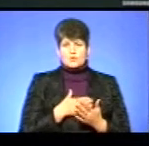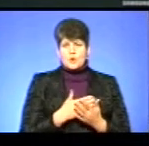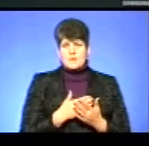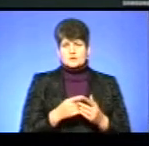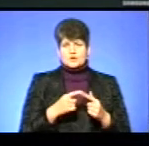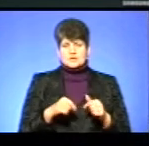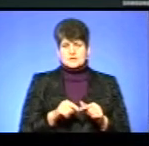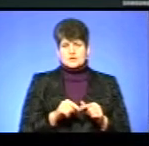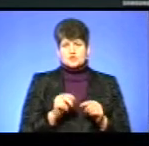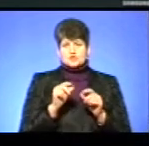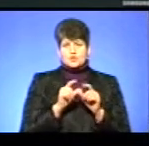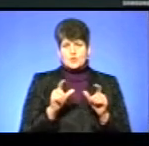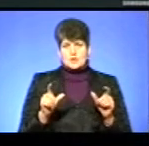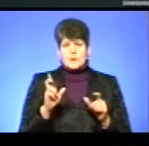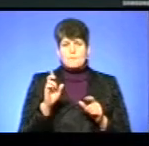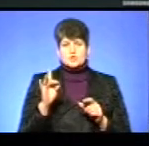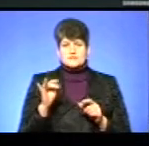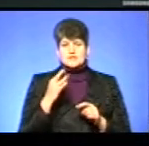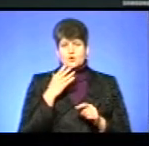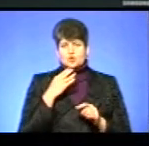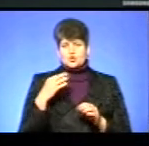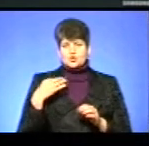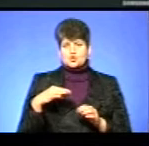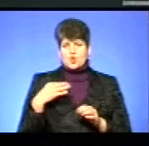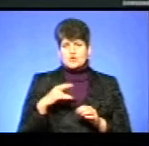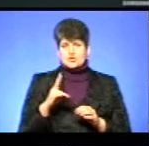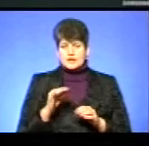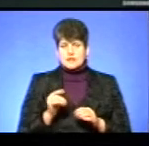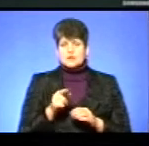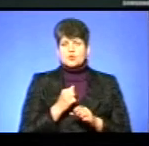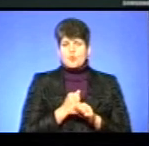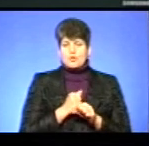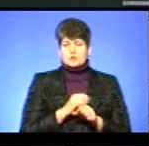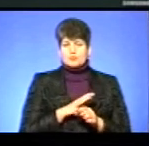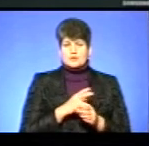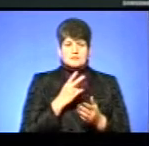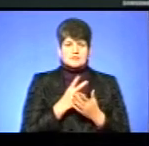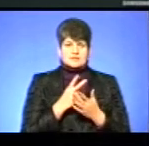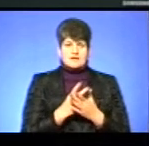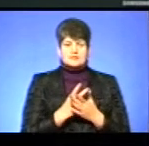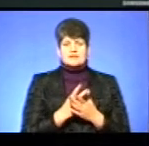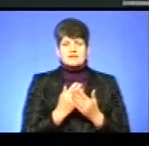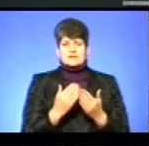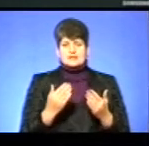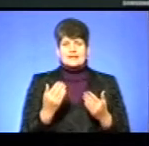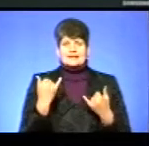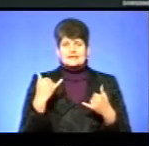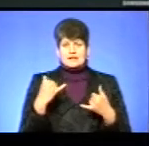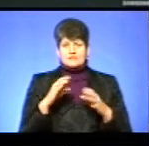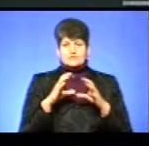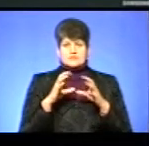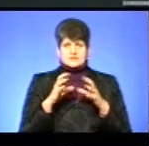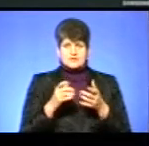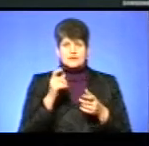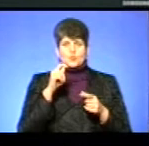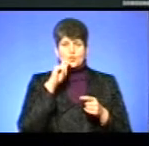«Школа борщівської народної сорочки». Її роботи були представлені на виставках «Дивосвіт ляльки-мотанки», «Україна моя вишивана».